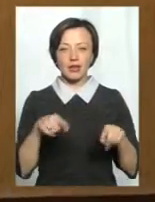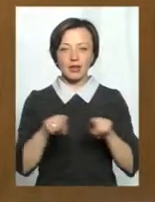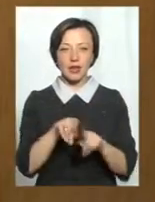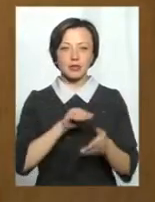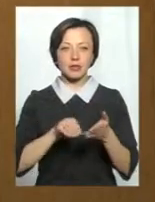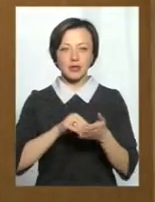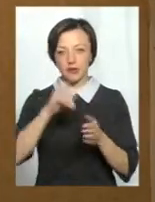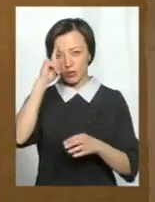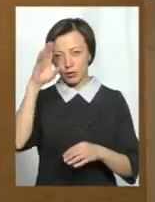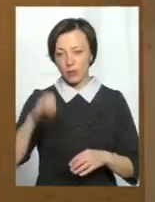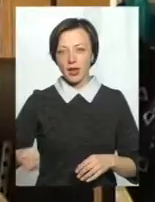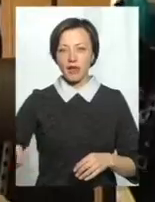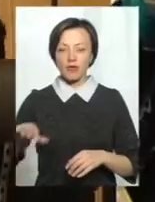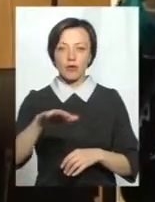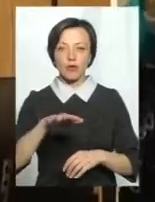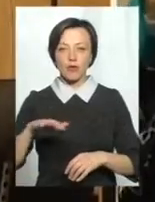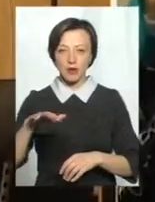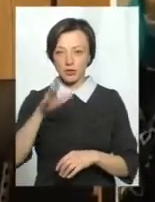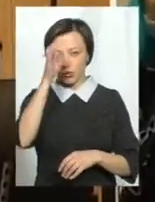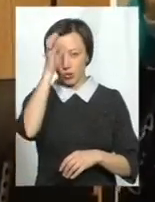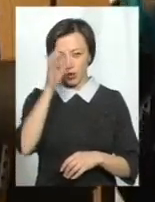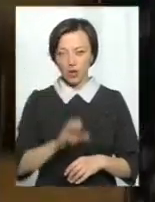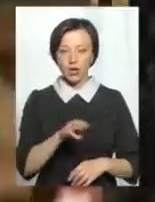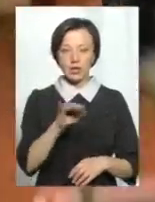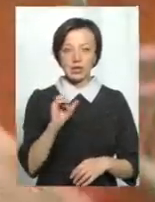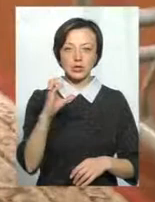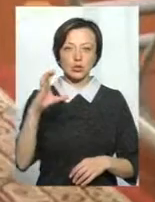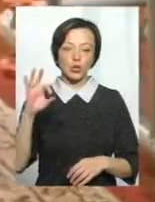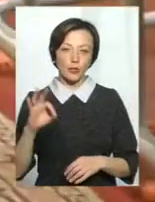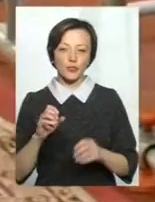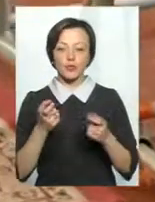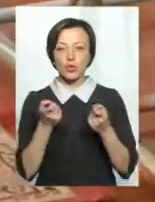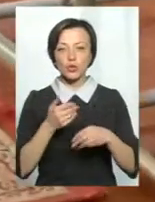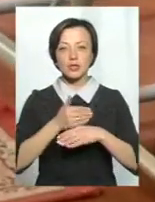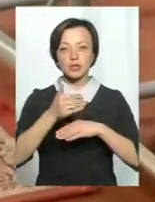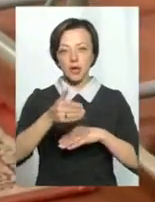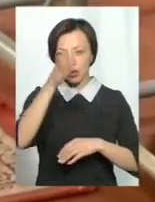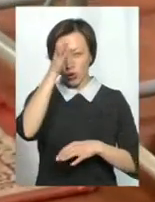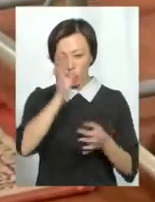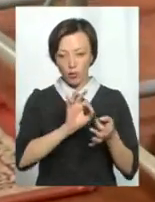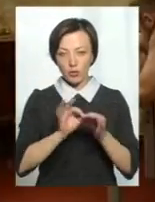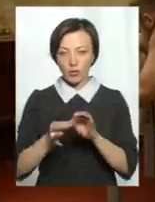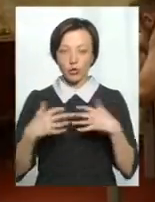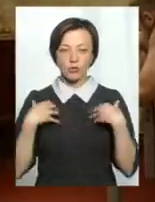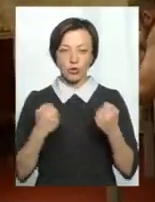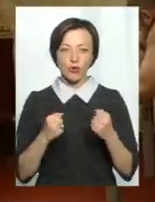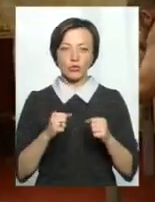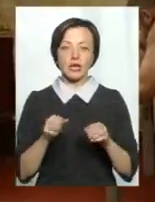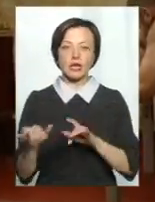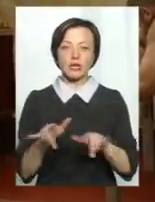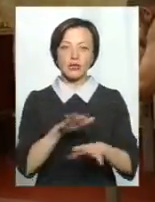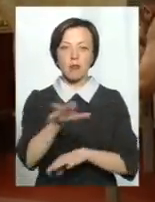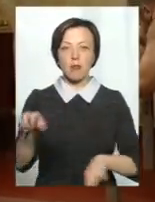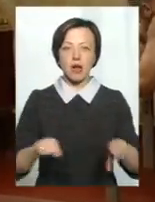відомий європейський клініцист Клеман Жозех Тісо. Трохи згодом науково обґрунтував оздоровчу дію масажу